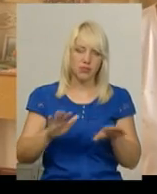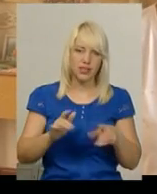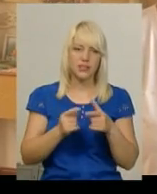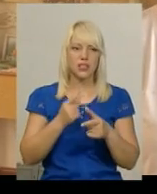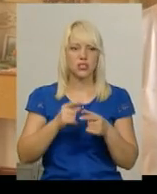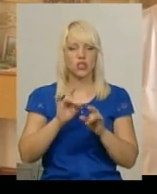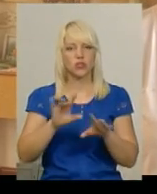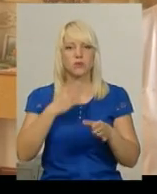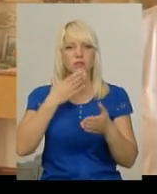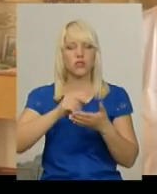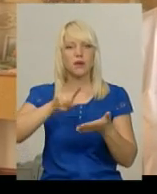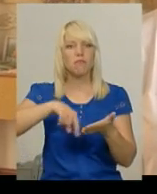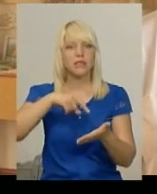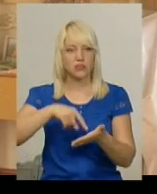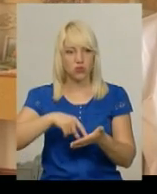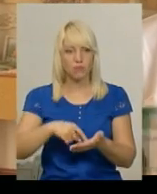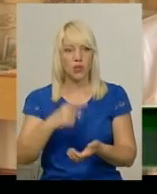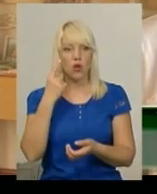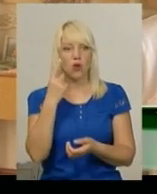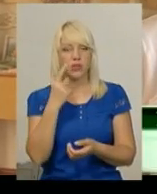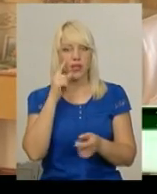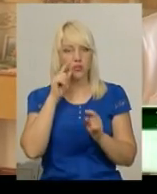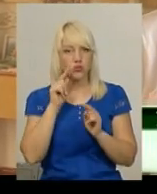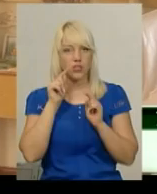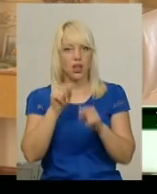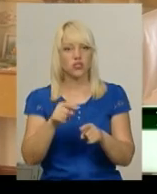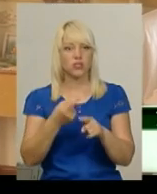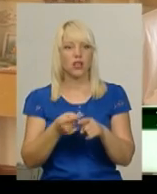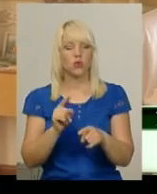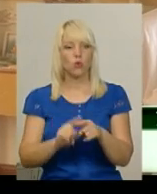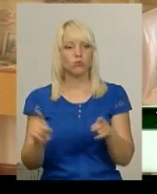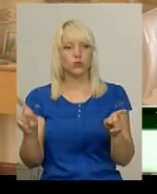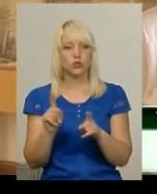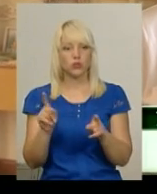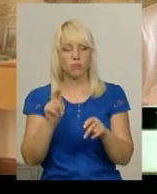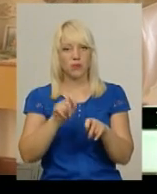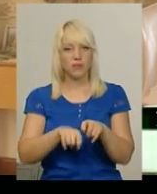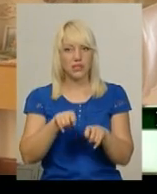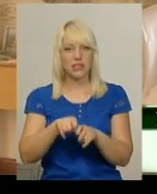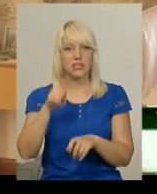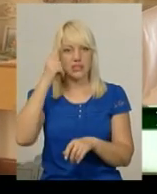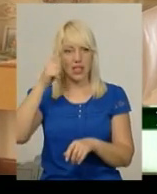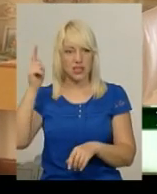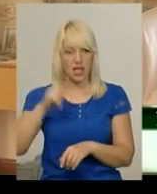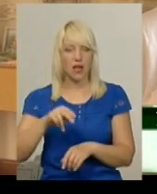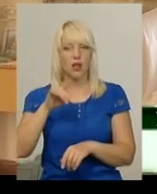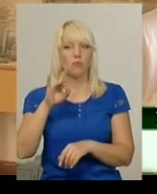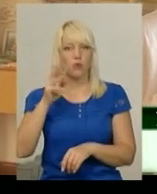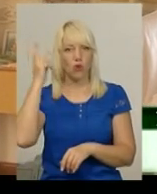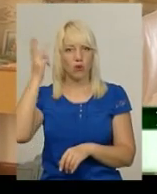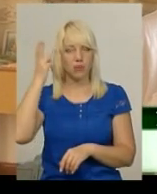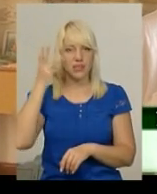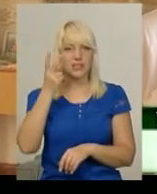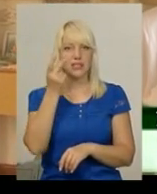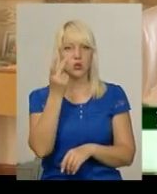безпосередньо зосереджено на тому, що перевірити знання про Хмельницький,